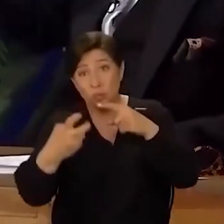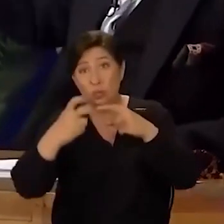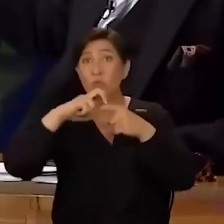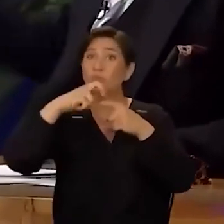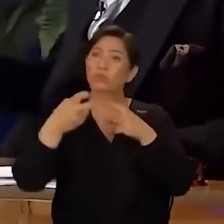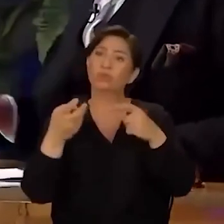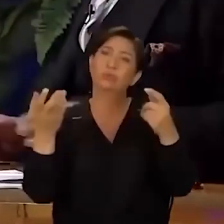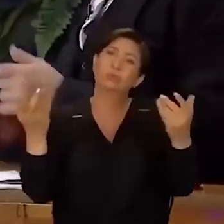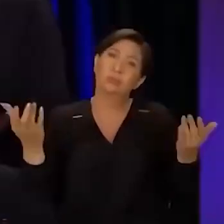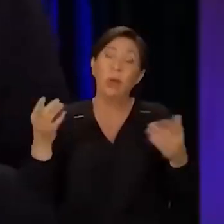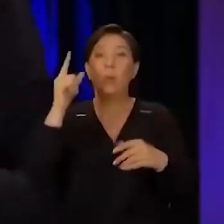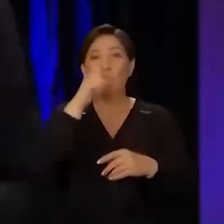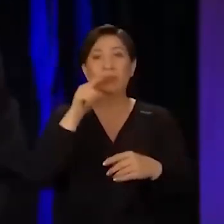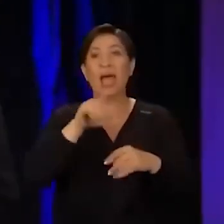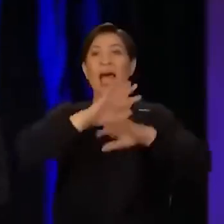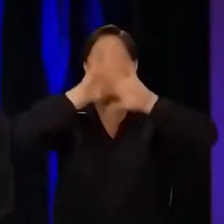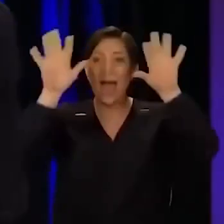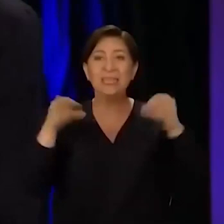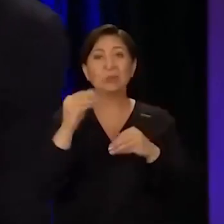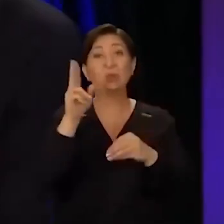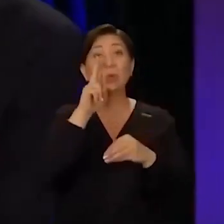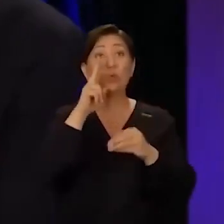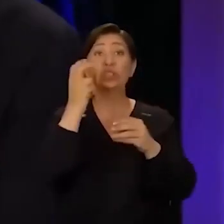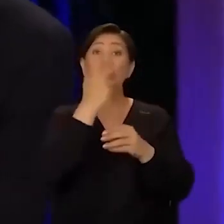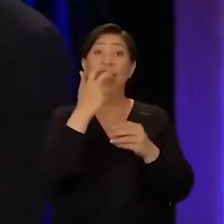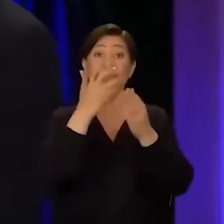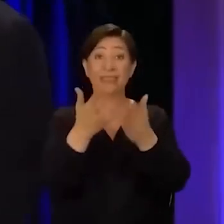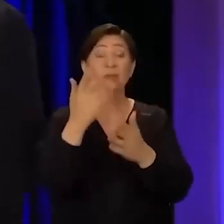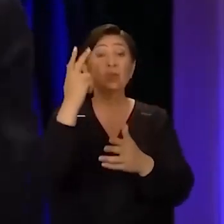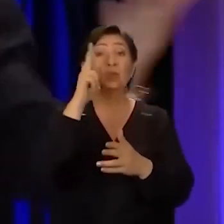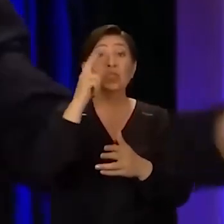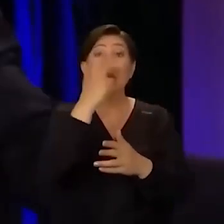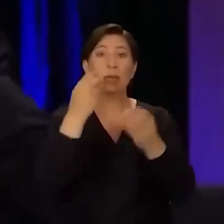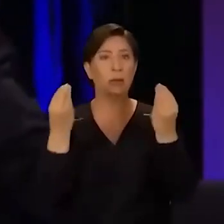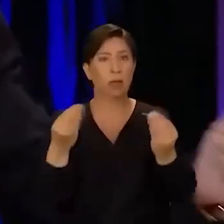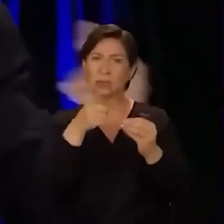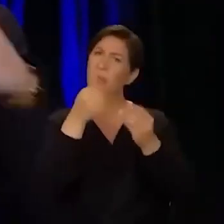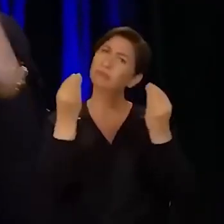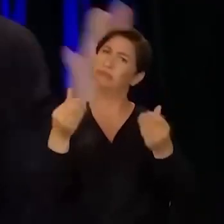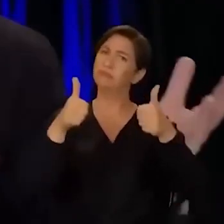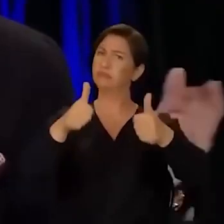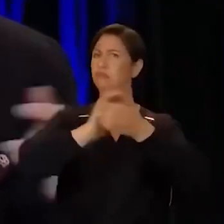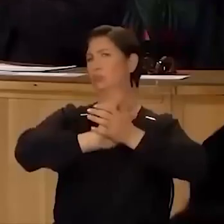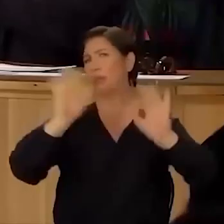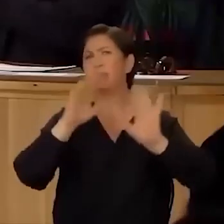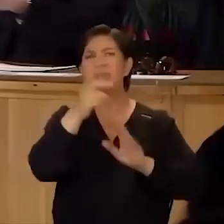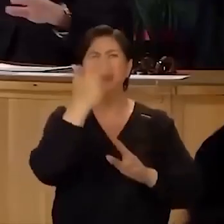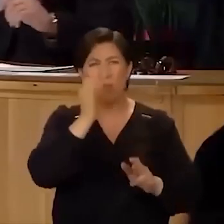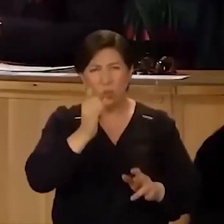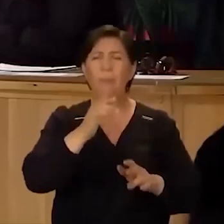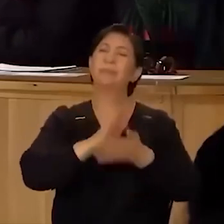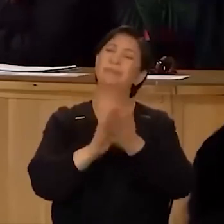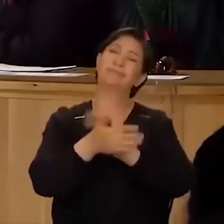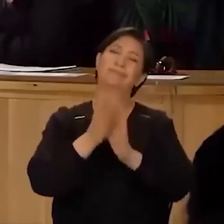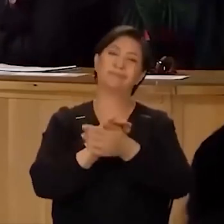bir tarif. Evet. Yani dolayısıyla herkesin son ürünü, senin son şarkın. Son şarkın iyi, okey. Sen iyisin. Son şarkın kötü, tamam